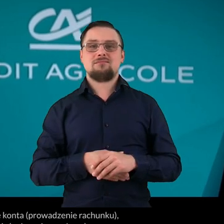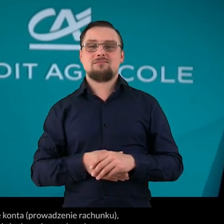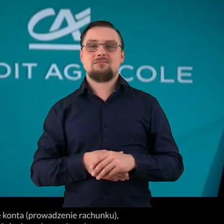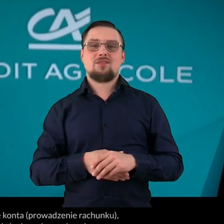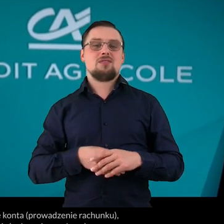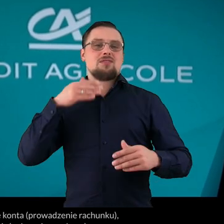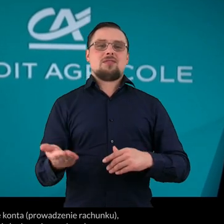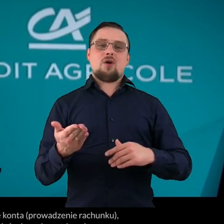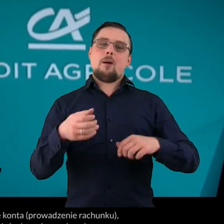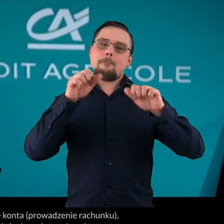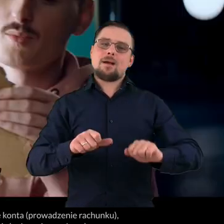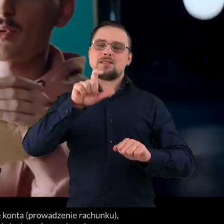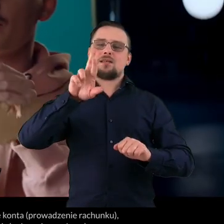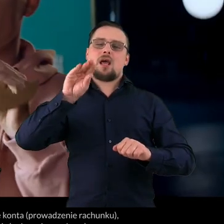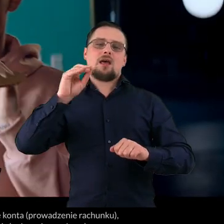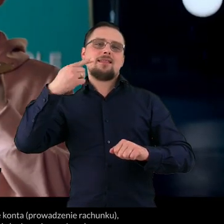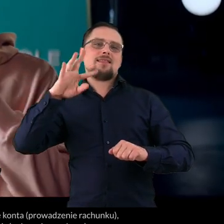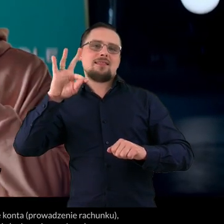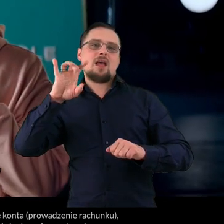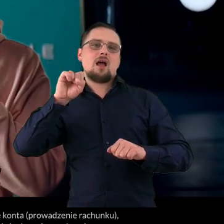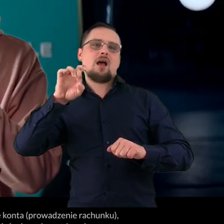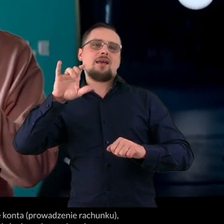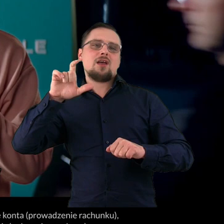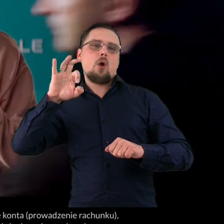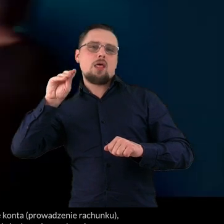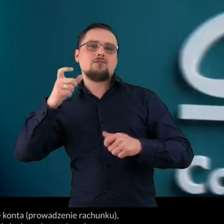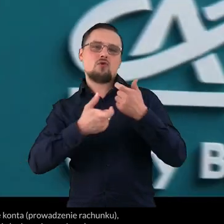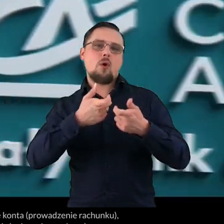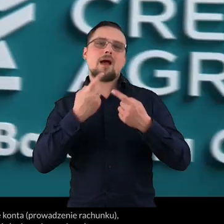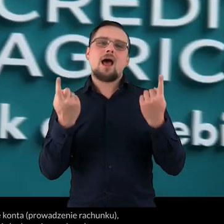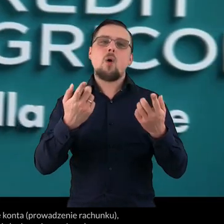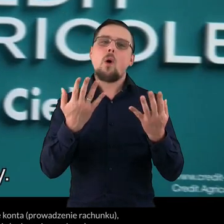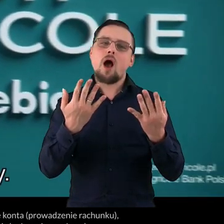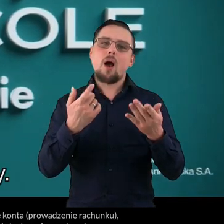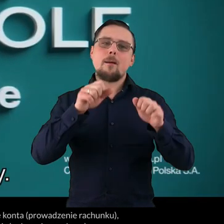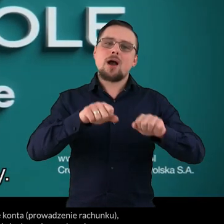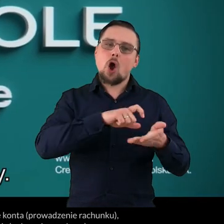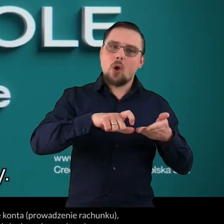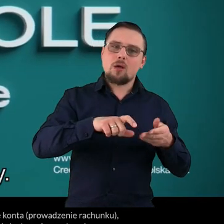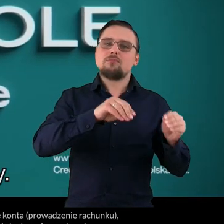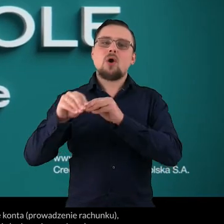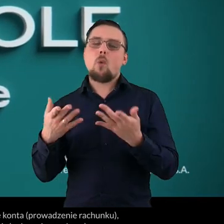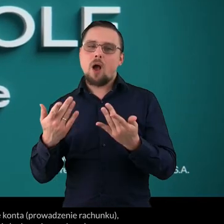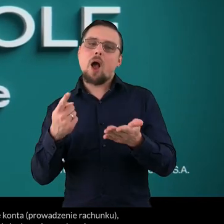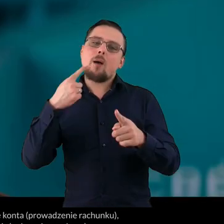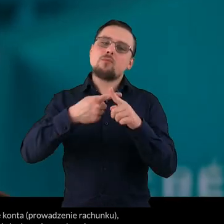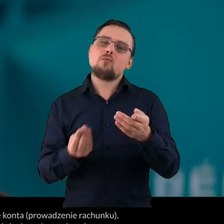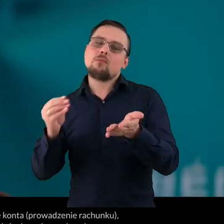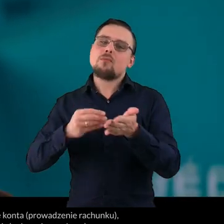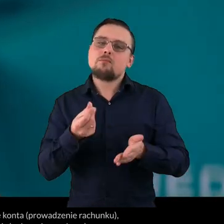konto można mieć za 4 zera. I taką prostą reklamę zrobiliśmy razem. Z Krediagricol, do którego każdego prosto przeniesiemy. Z